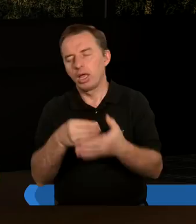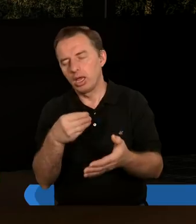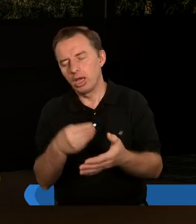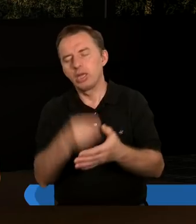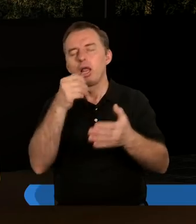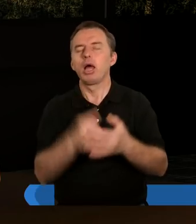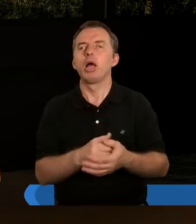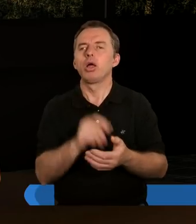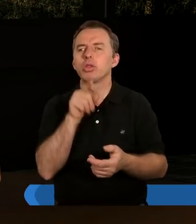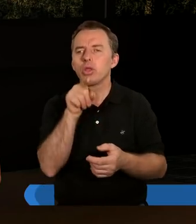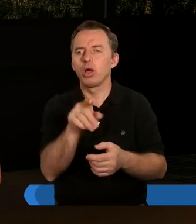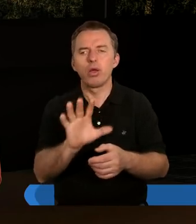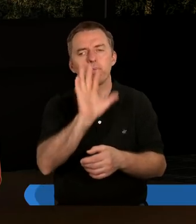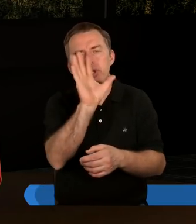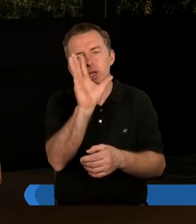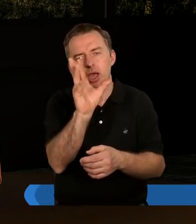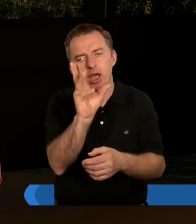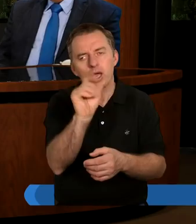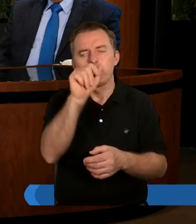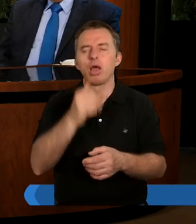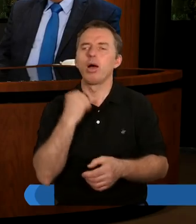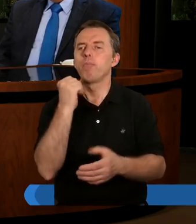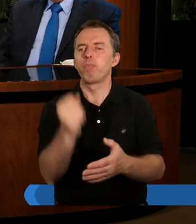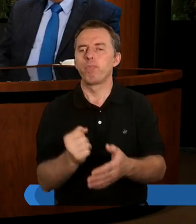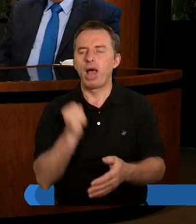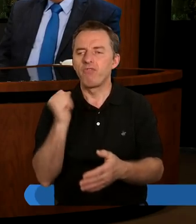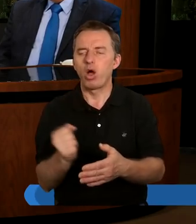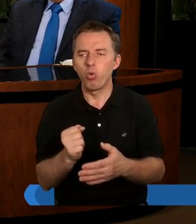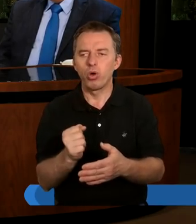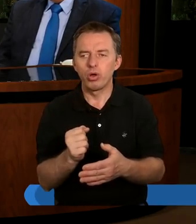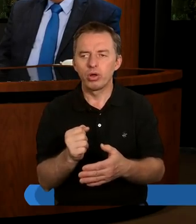cenniejsze. Natomiast, co jest też piękne w tym, że Paweł